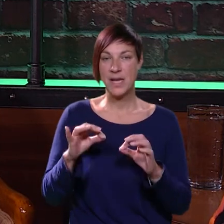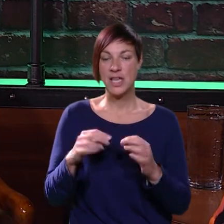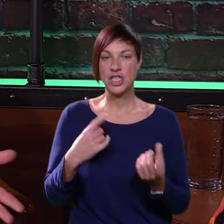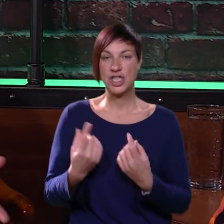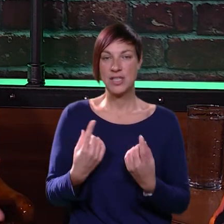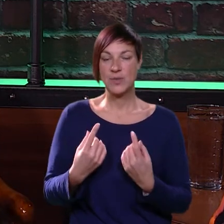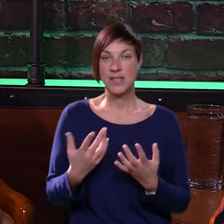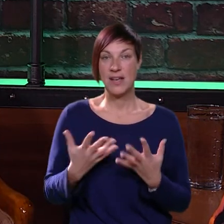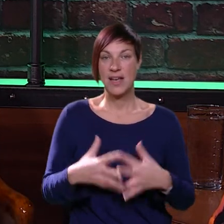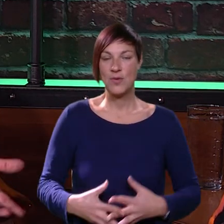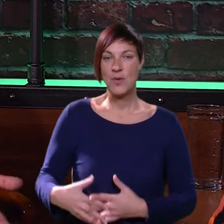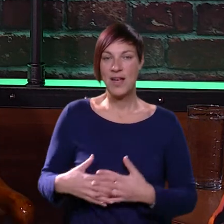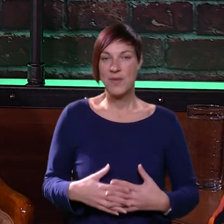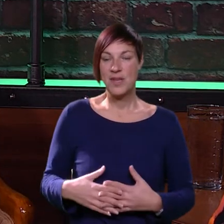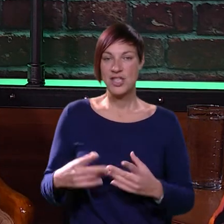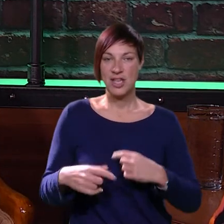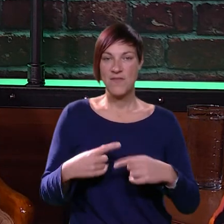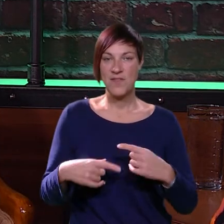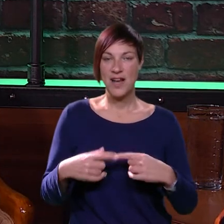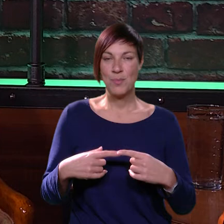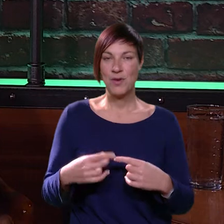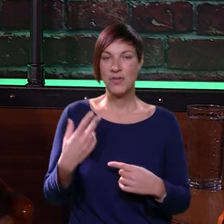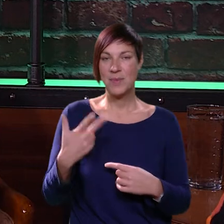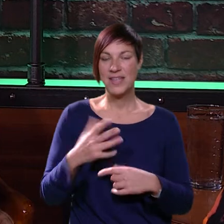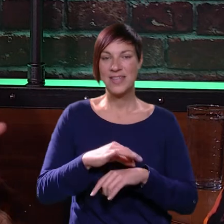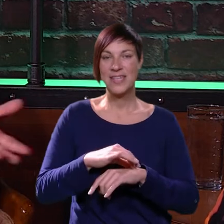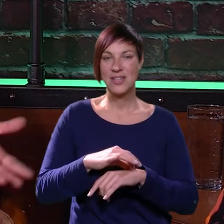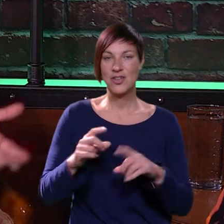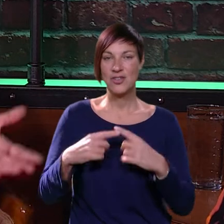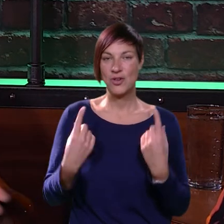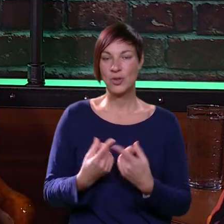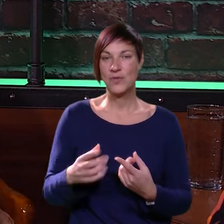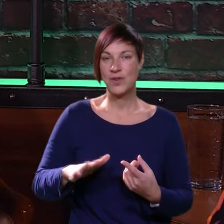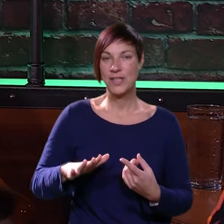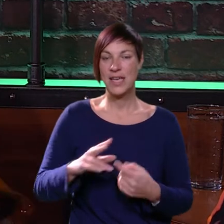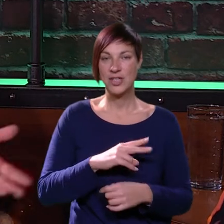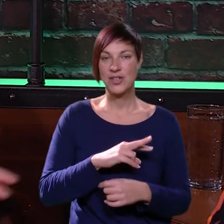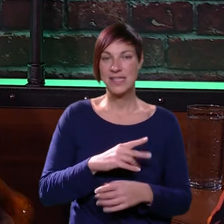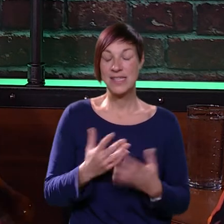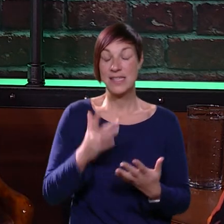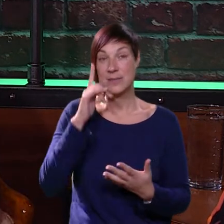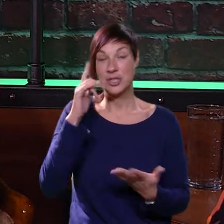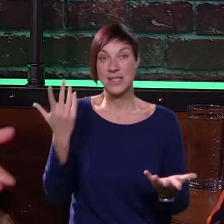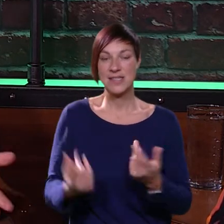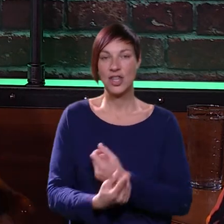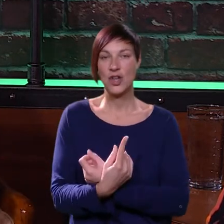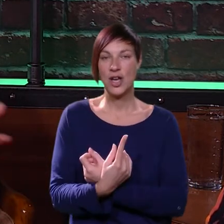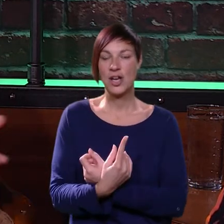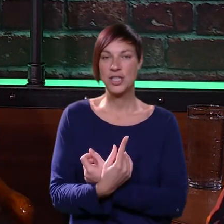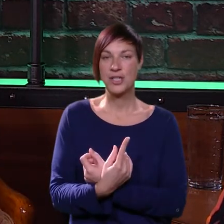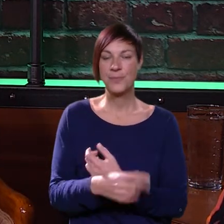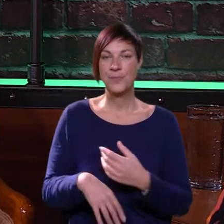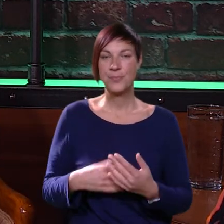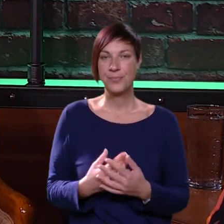nođeš se u situaciji kao u ameriškim filmovima. Troje doktora oko tvog djeteta, sestre, ne znam što se događa